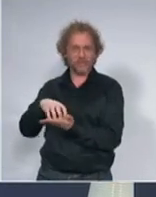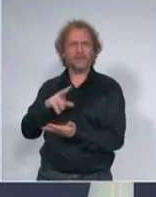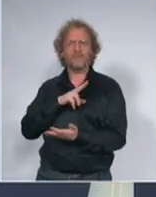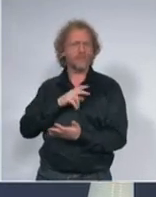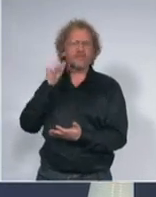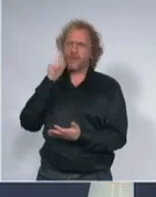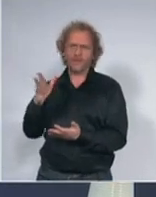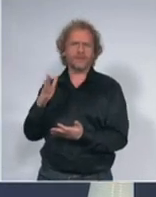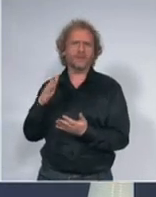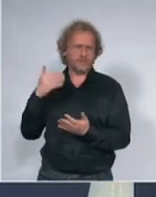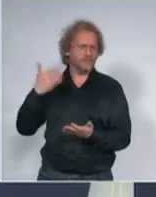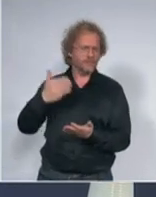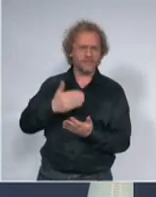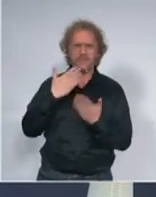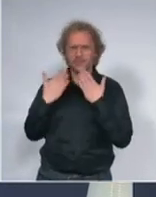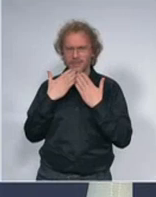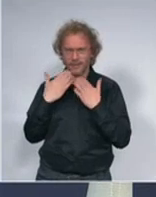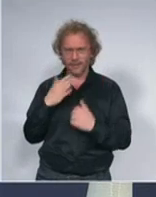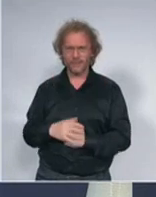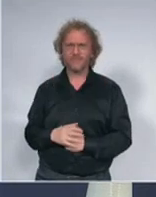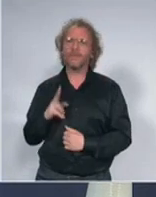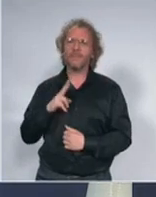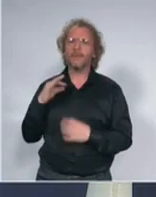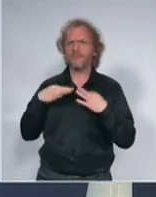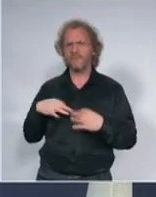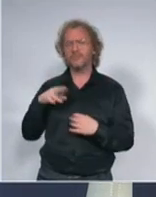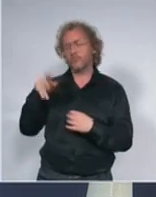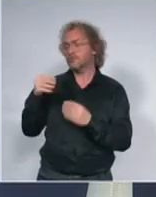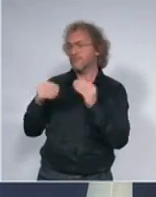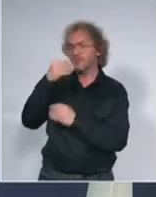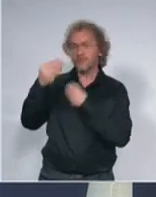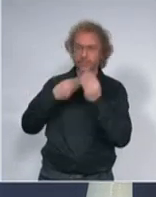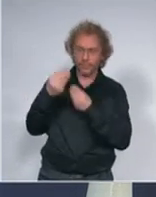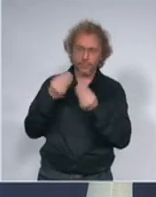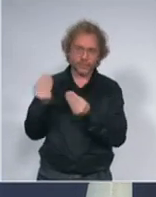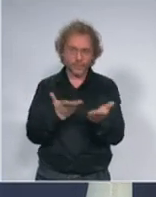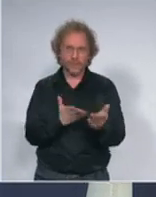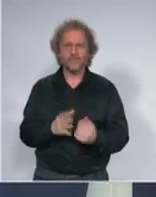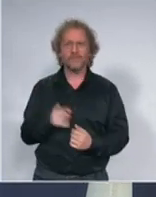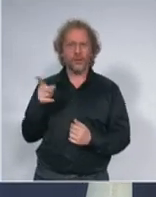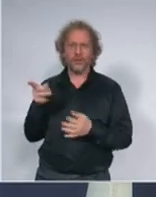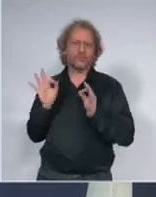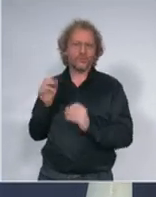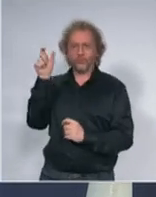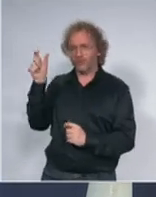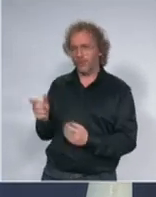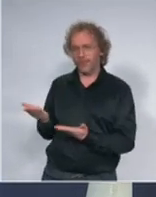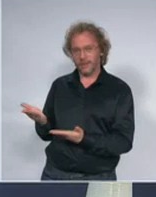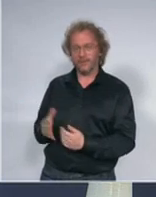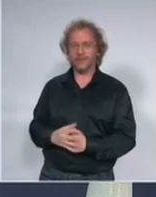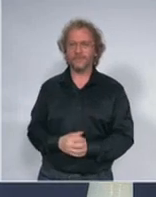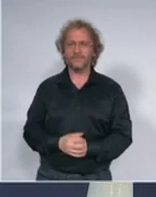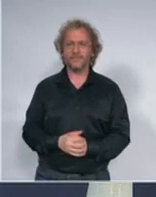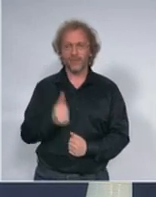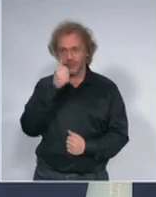Profesor će možda nešto više o tome reći. Svakako je stručni i pozvaniji. Ono što ja mogu